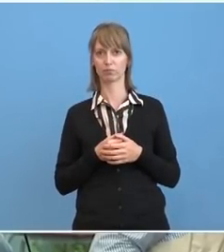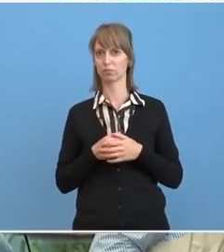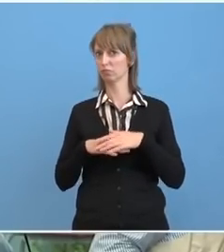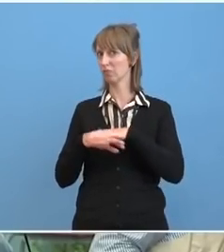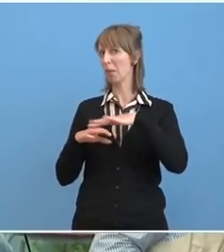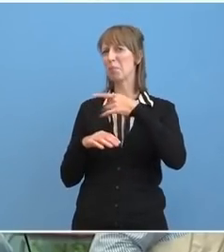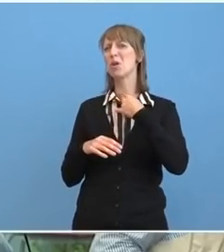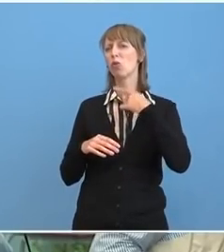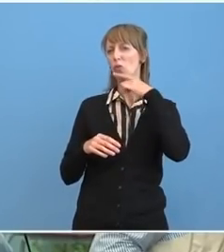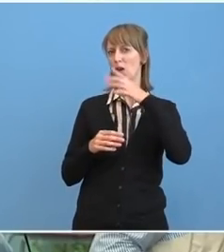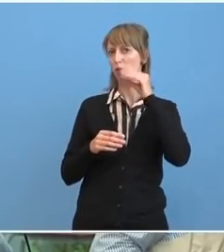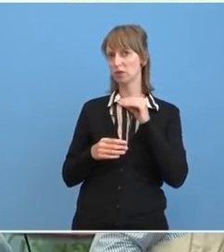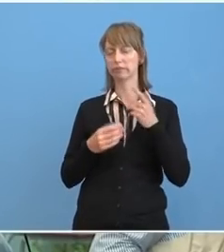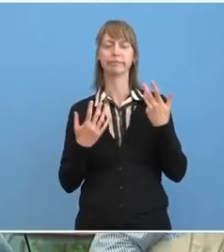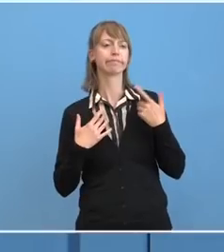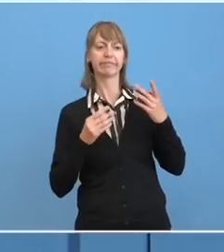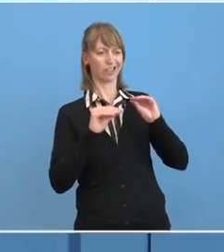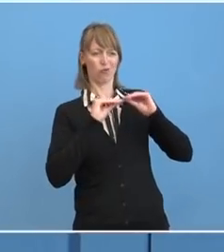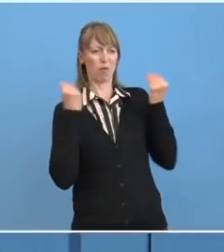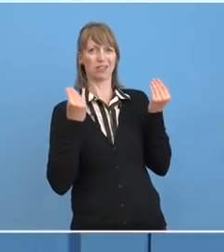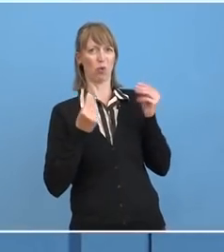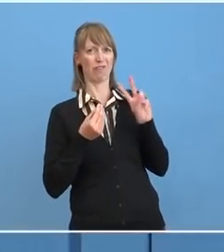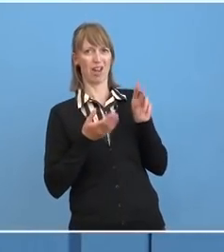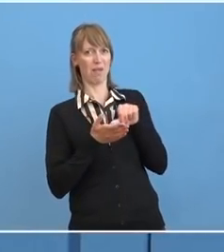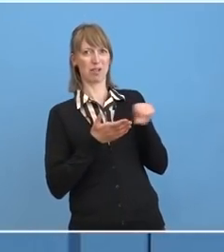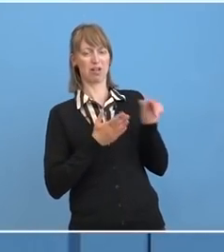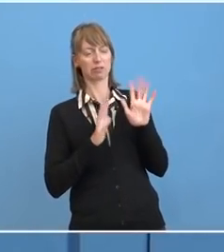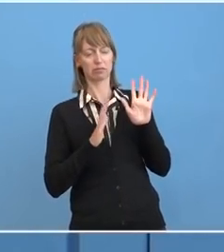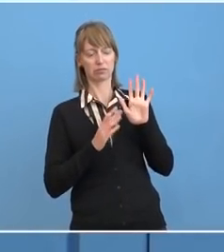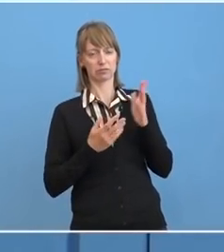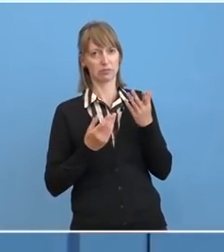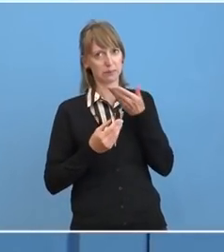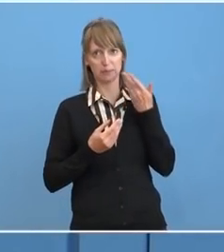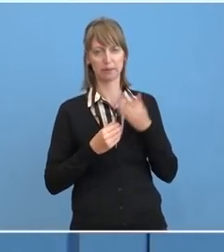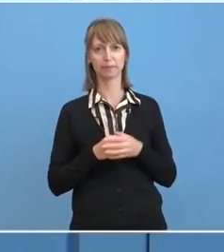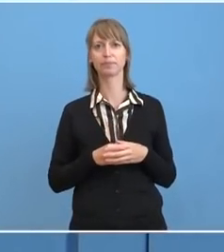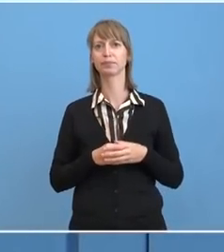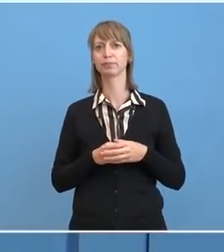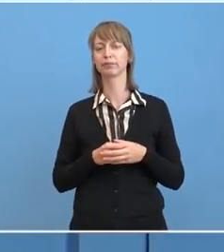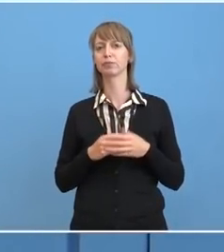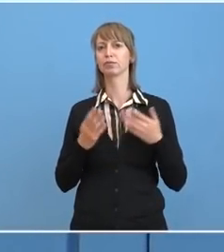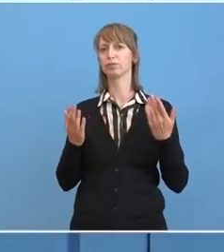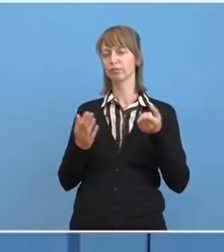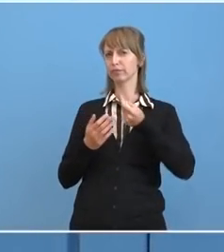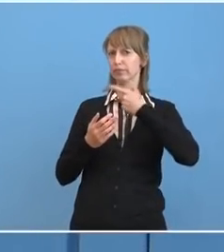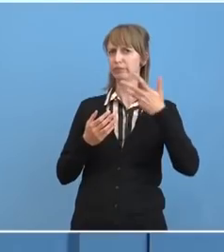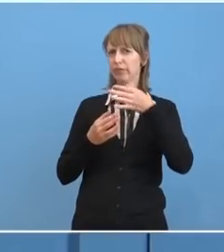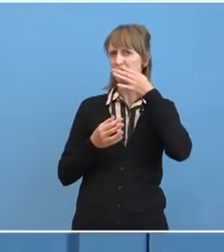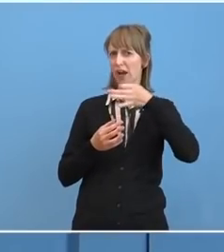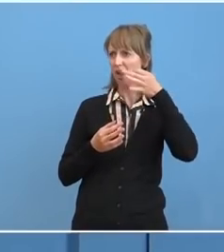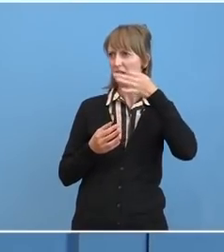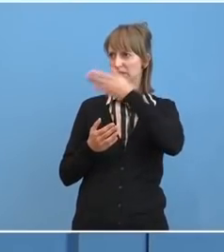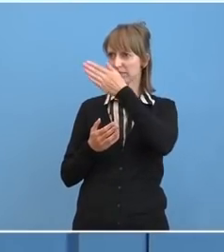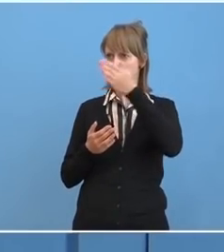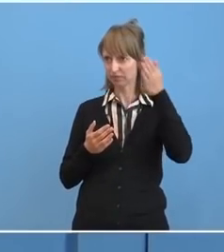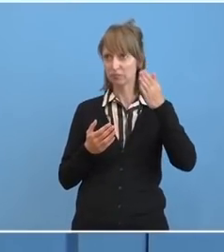Wir liegen dazu keine Informationen vor. Ich habe dazu noch eine ganze Reihe an Fragen. Ich habe sie registriert und nehme sie